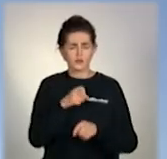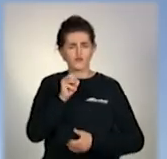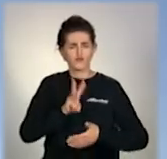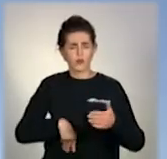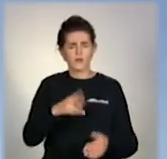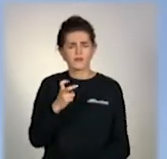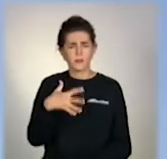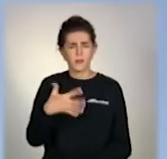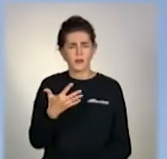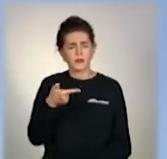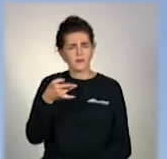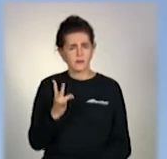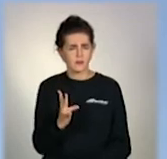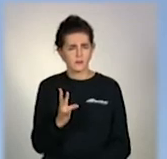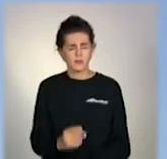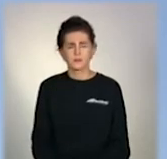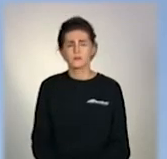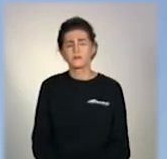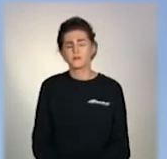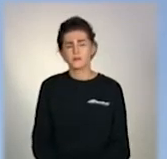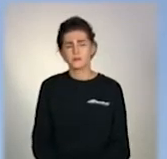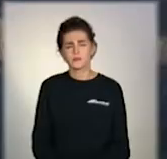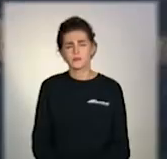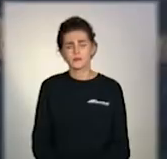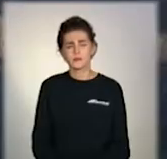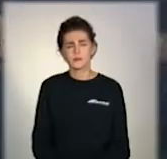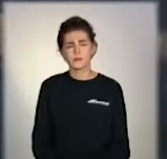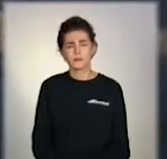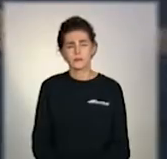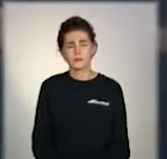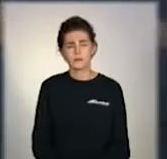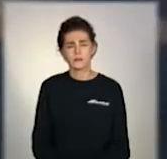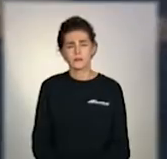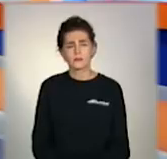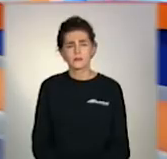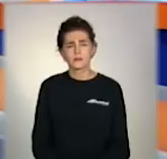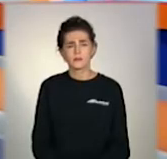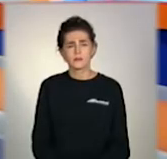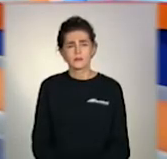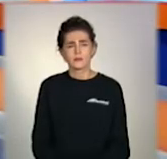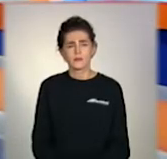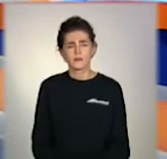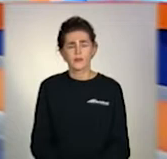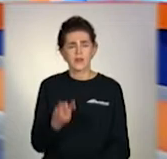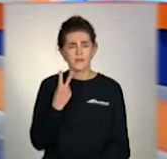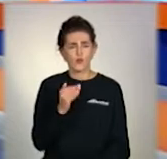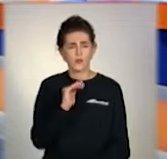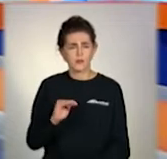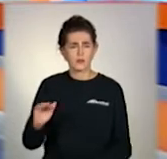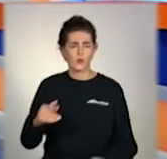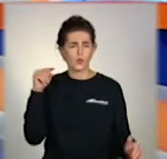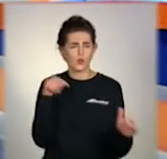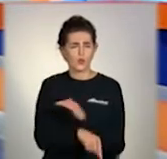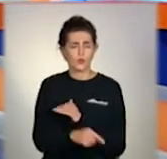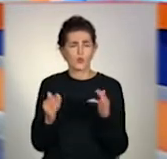255 гривень. Олена Успенська, Володимир Краснов, телеканал «Донбас». Двоє дітей втекли